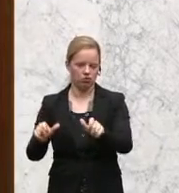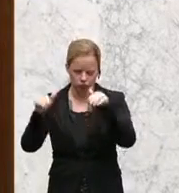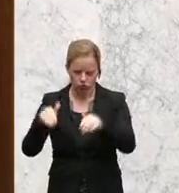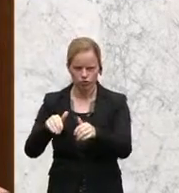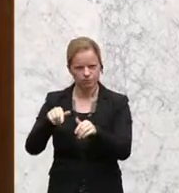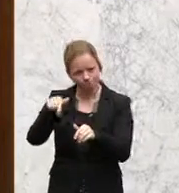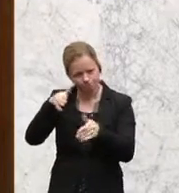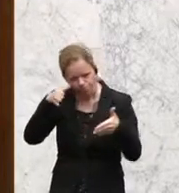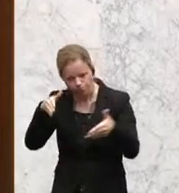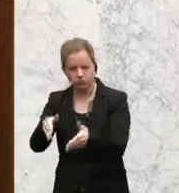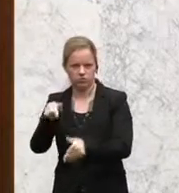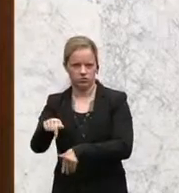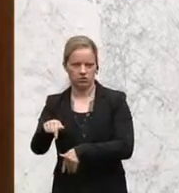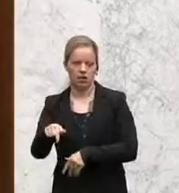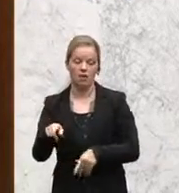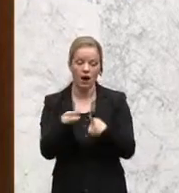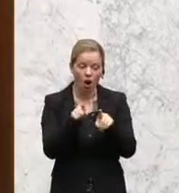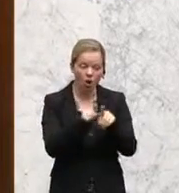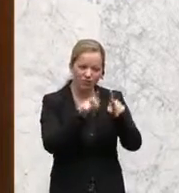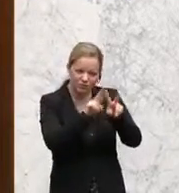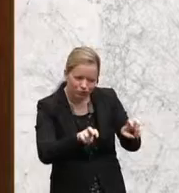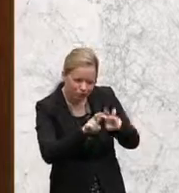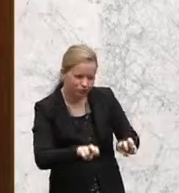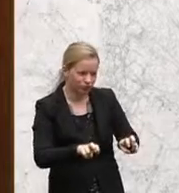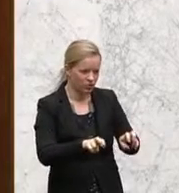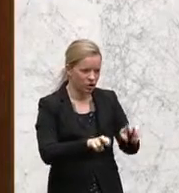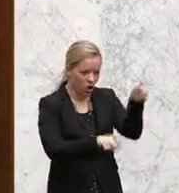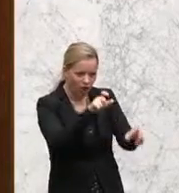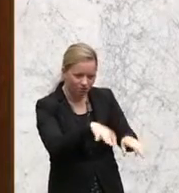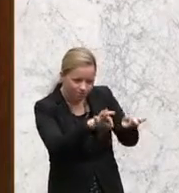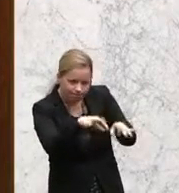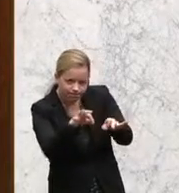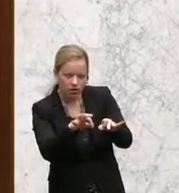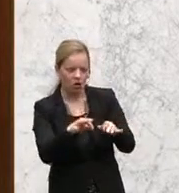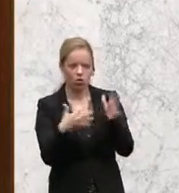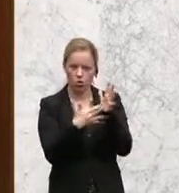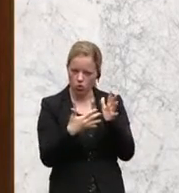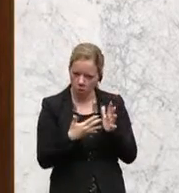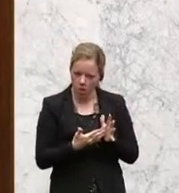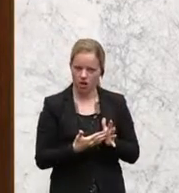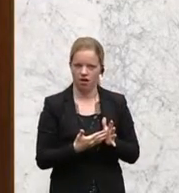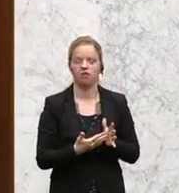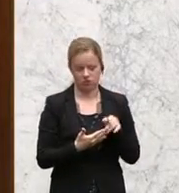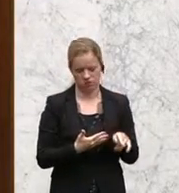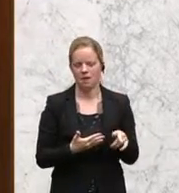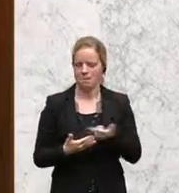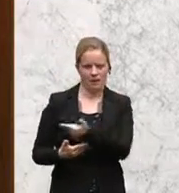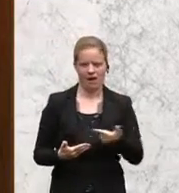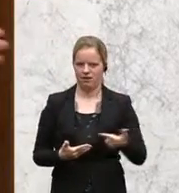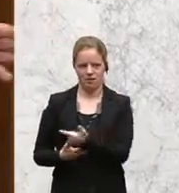auch in der Säule der Ermittlung und des Kontrolldrucks diesen zwei Säulen ein deutliches Zeichen.